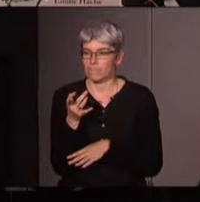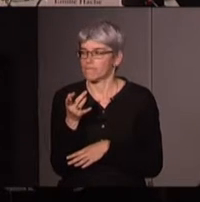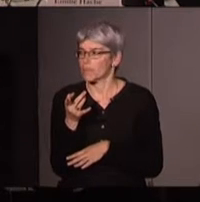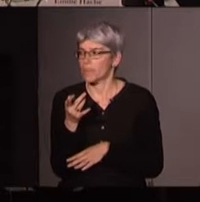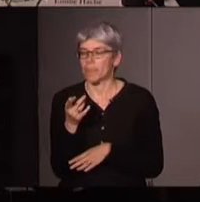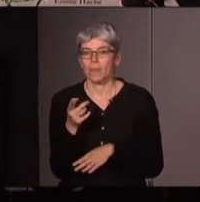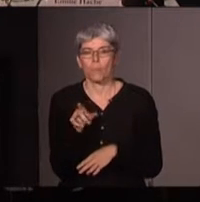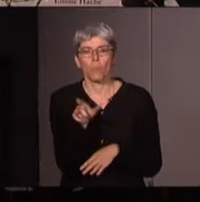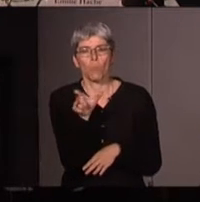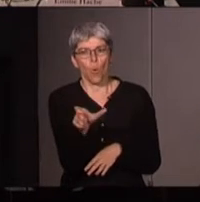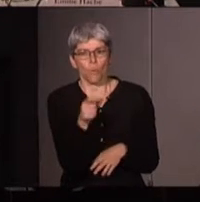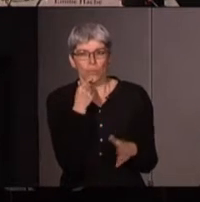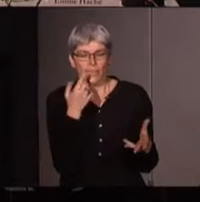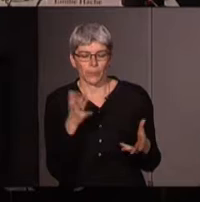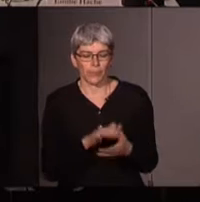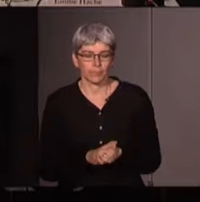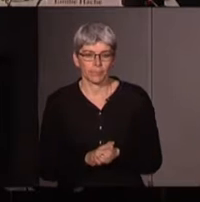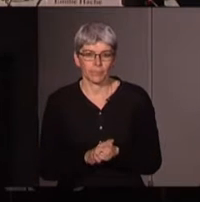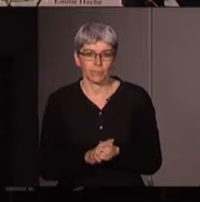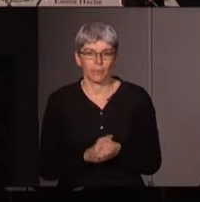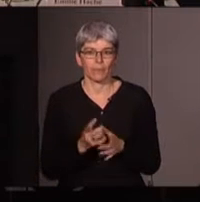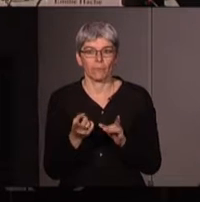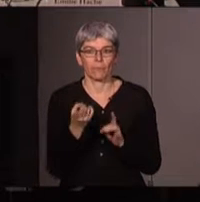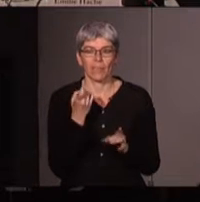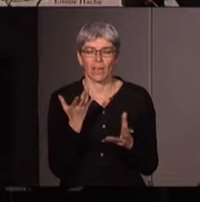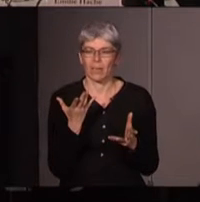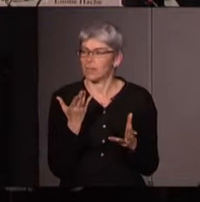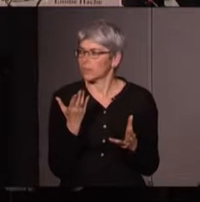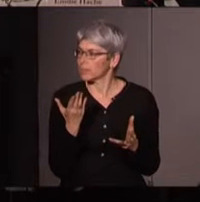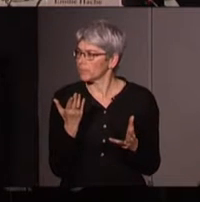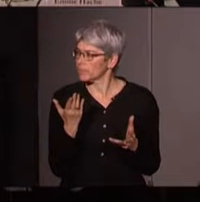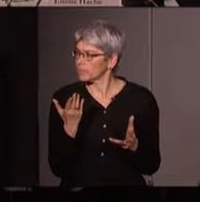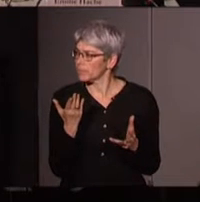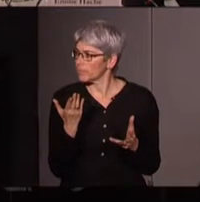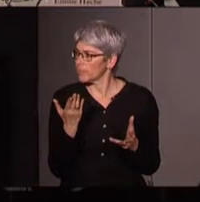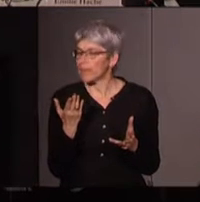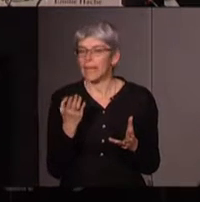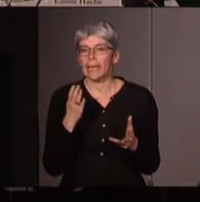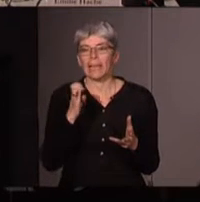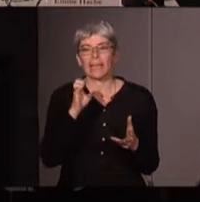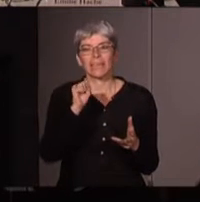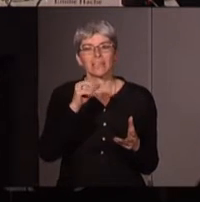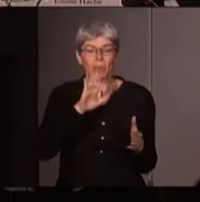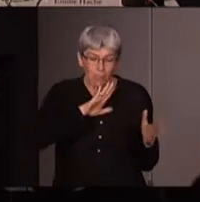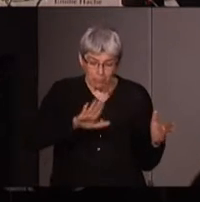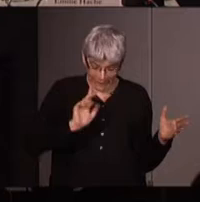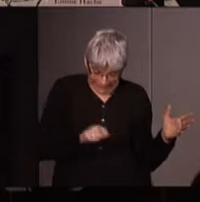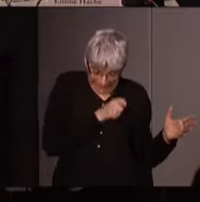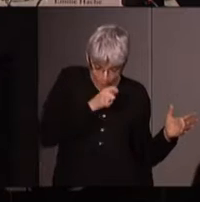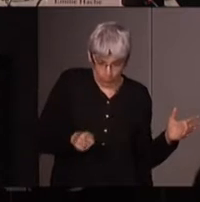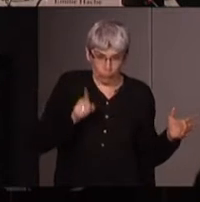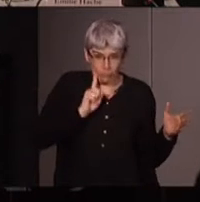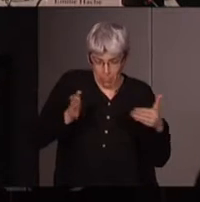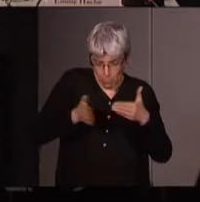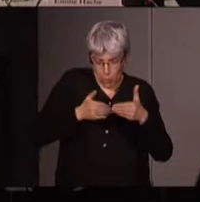'essentialisme en fait ça vient du terme d'essence et ce serait l'idée que l'essence des femmes serait la même ou extrêmement